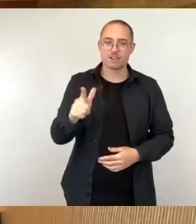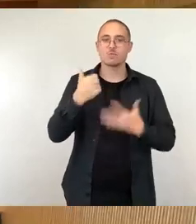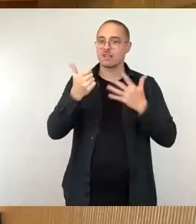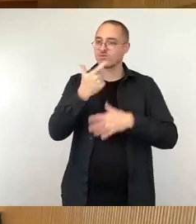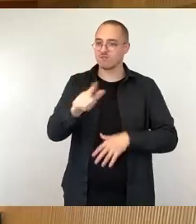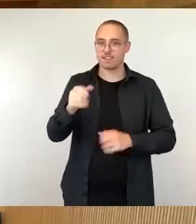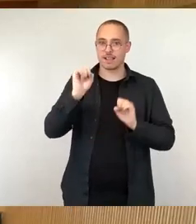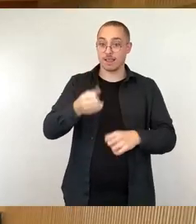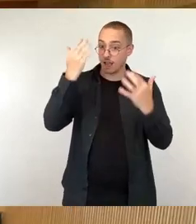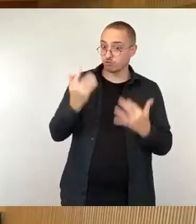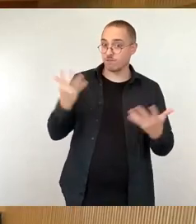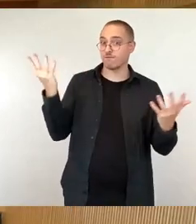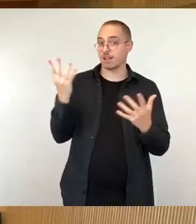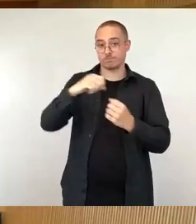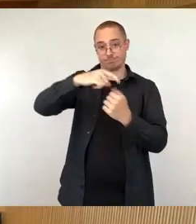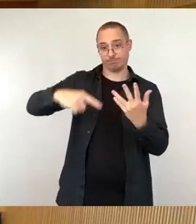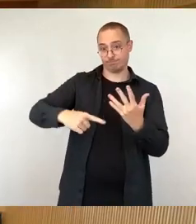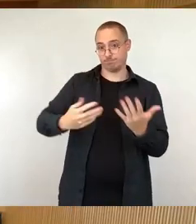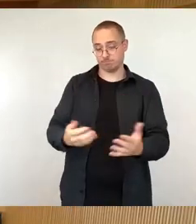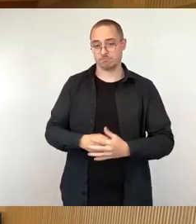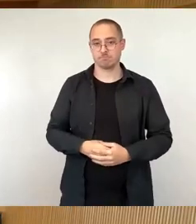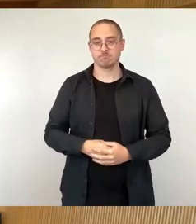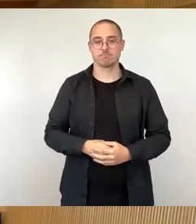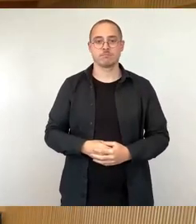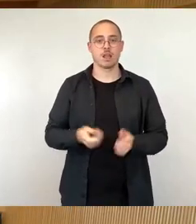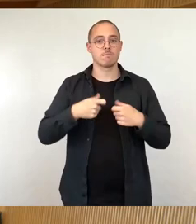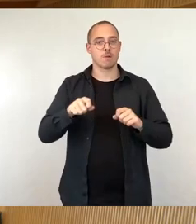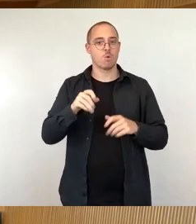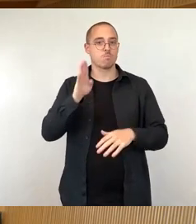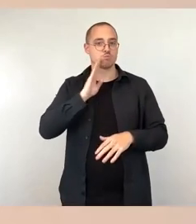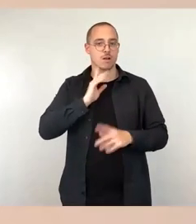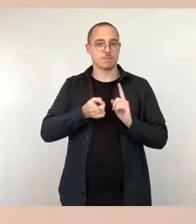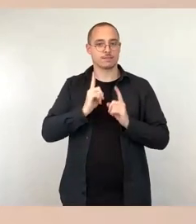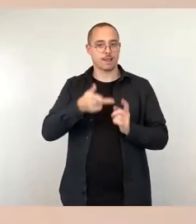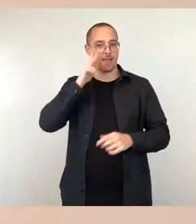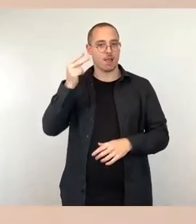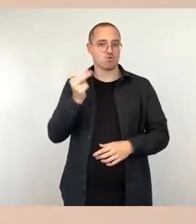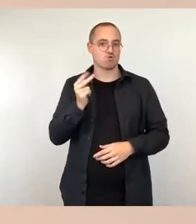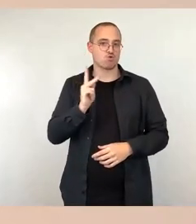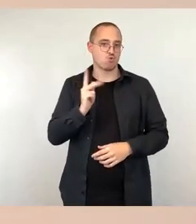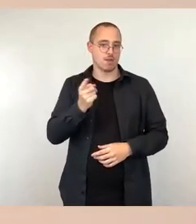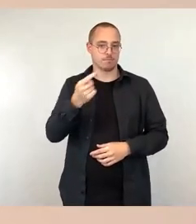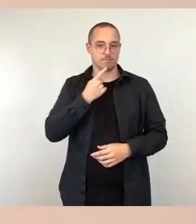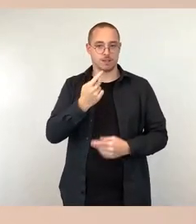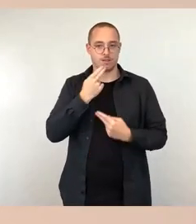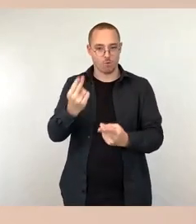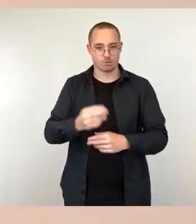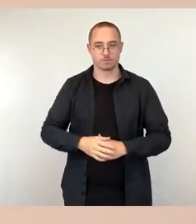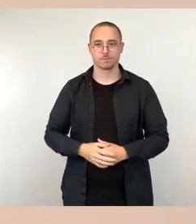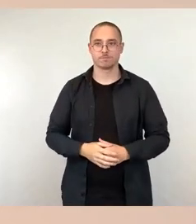Auch hier übernimmt der Baubürgermeister Kühn die Beantwortung. Ja, sehr geehrter Herr Böhm, seit